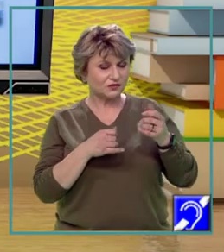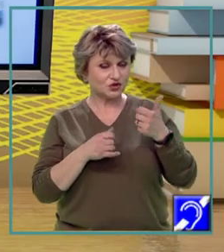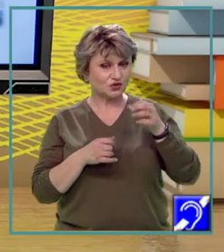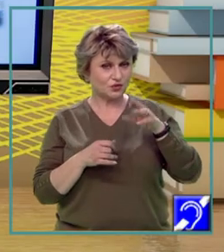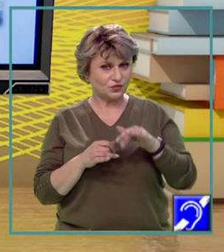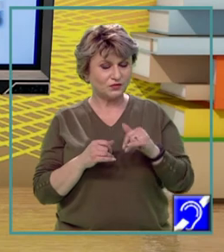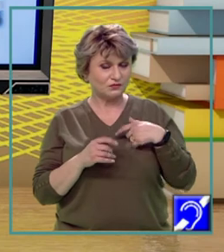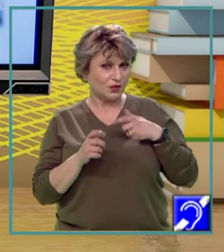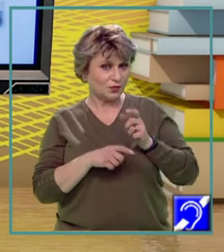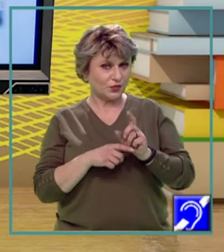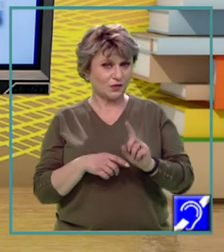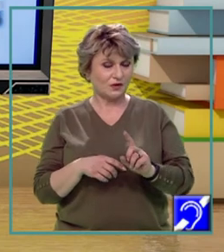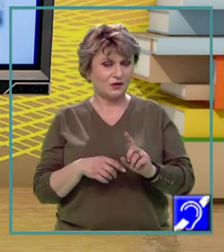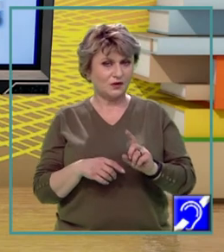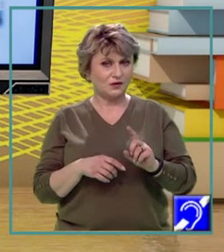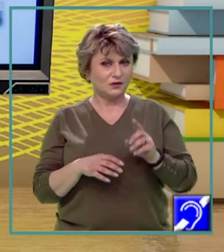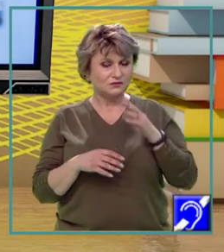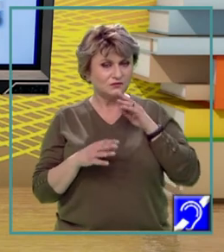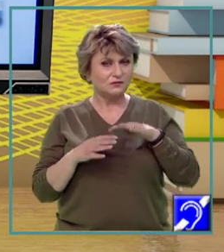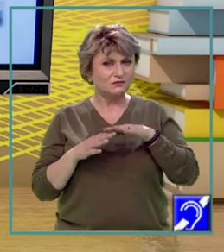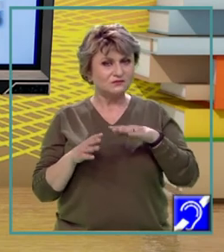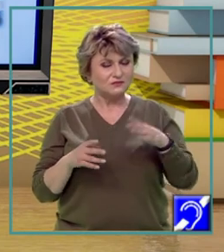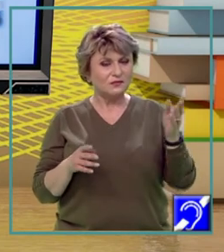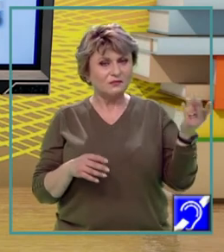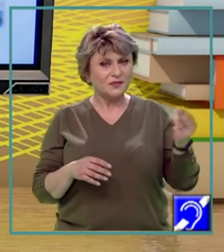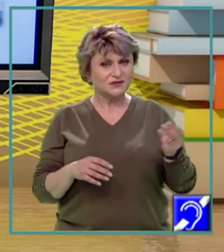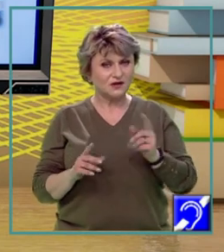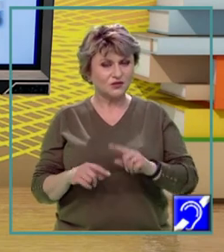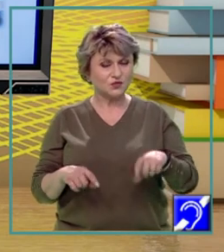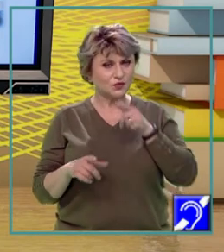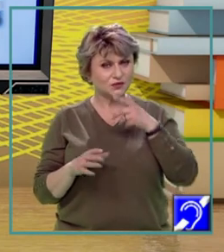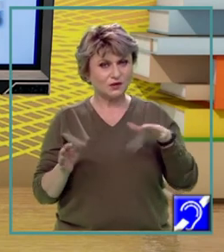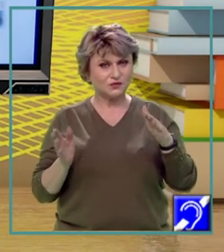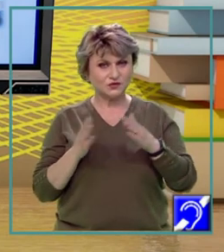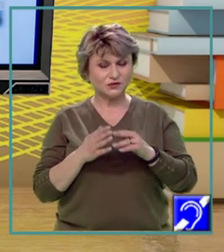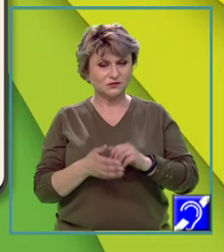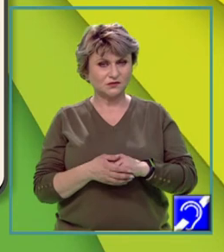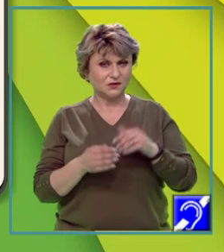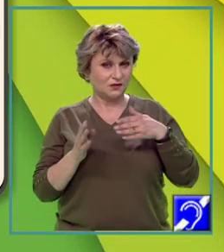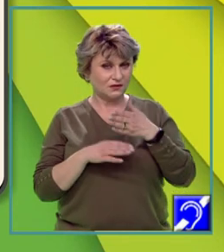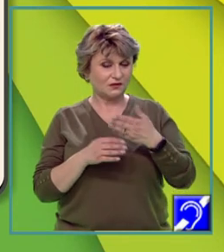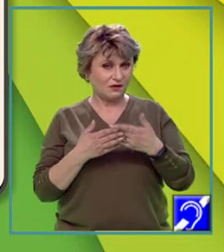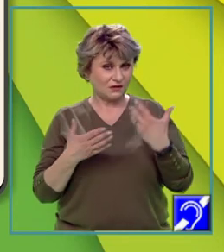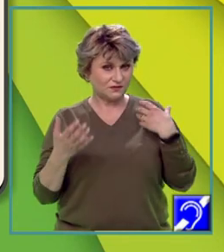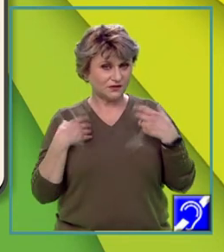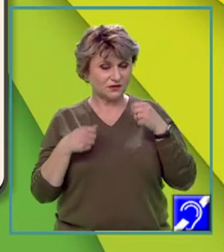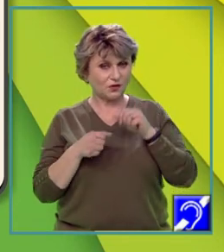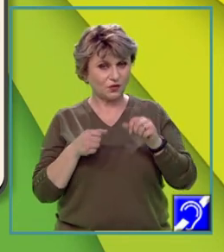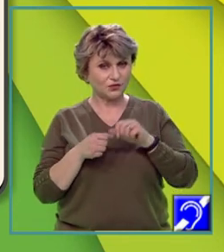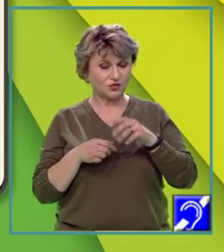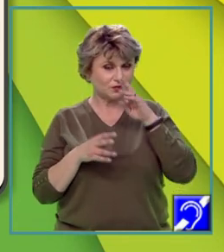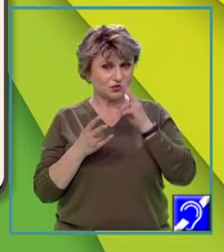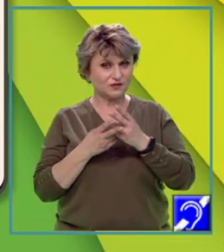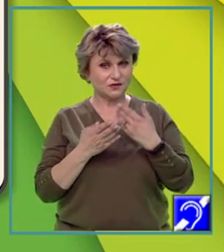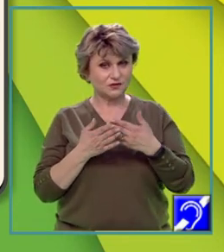impune etajarea peisajelor geografice în mediul montan. Dintre activitățile economice specifice